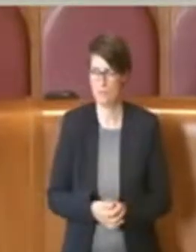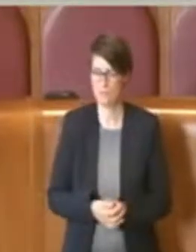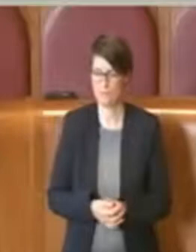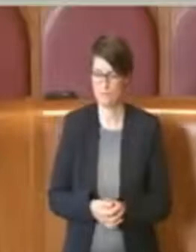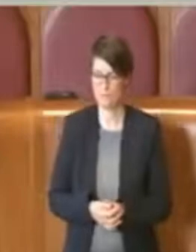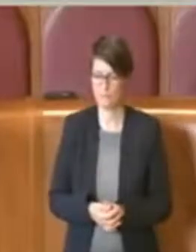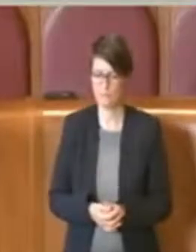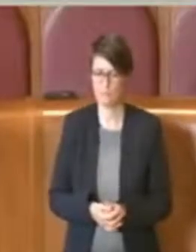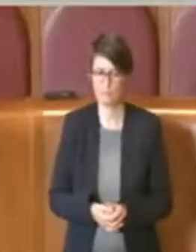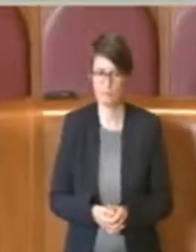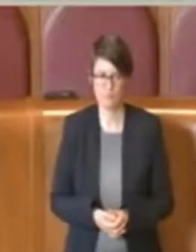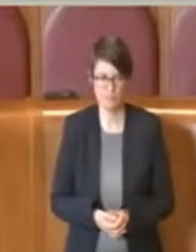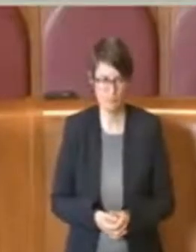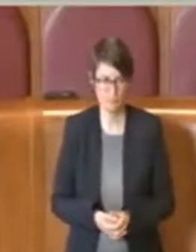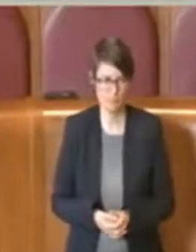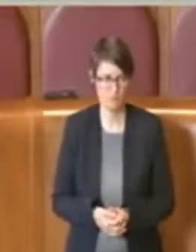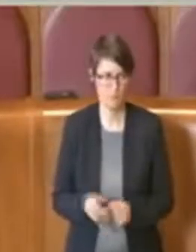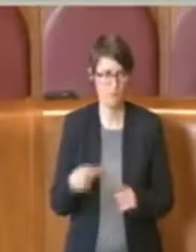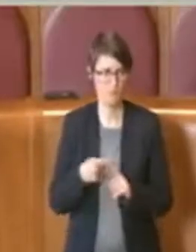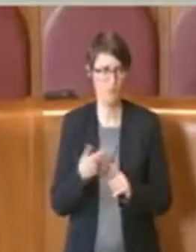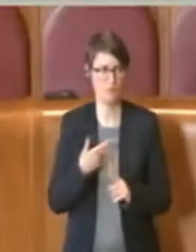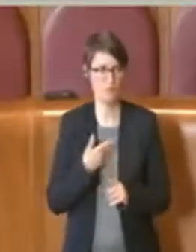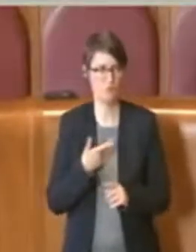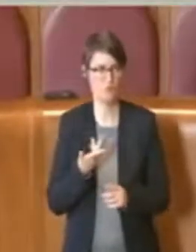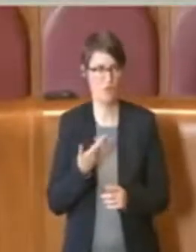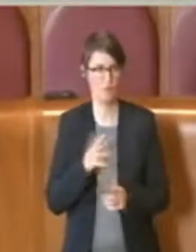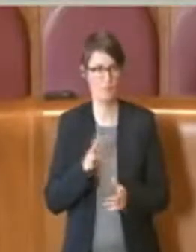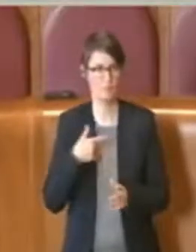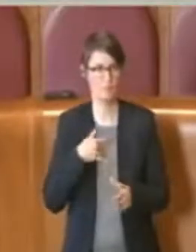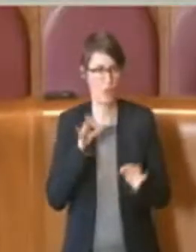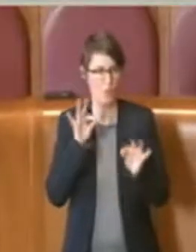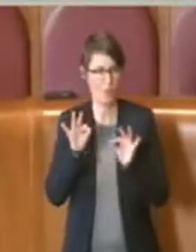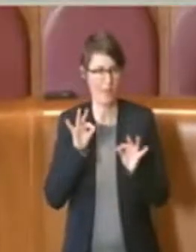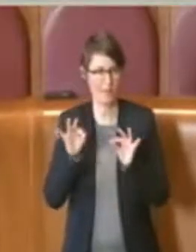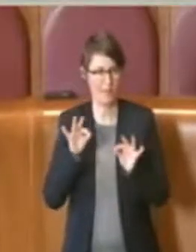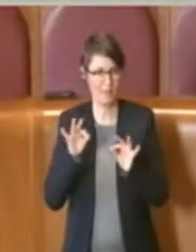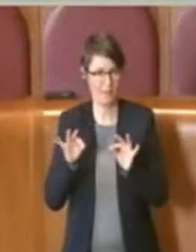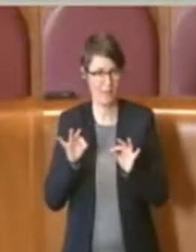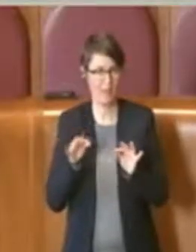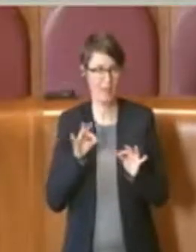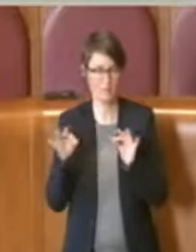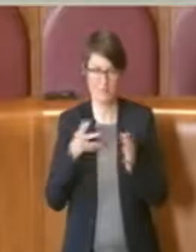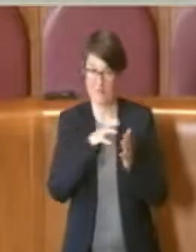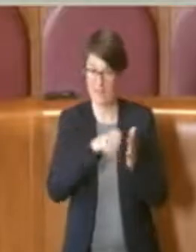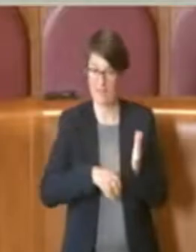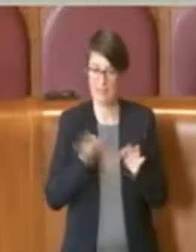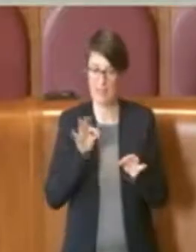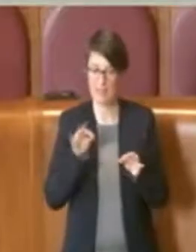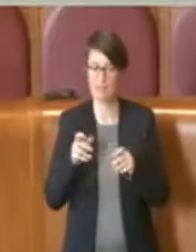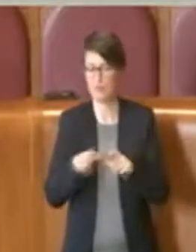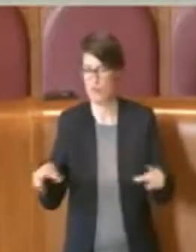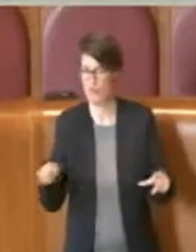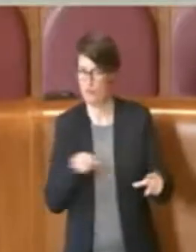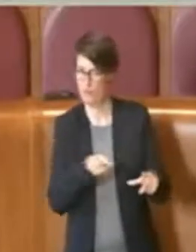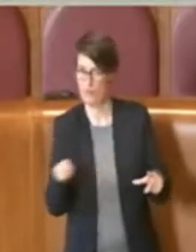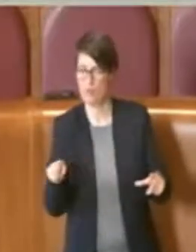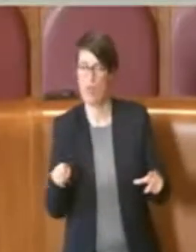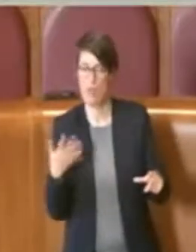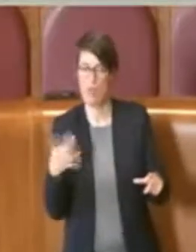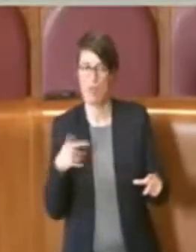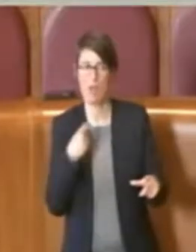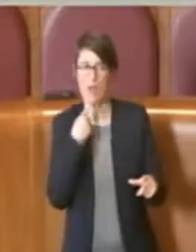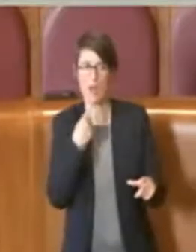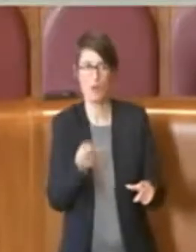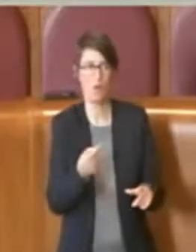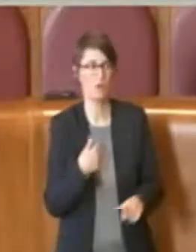poi ci sono state alcune critiche al testo in città dove hanno detto che volevamo